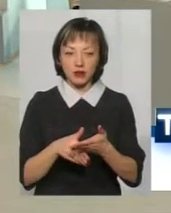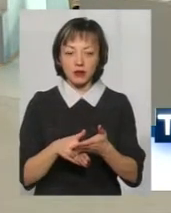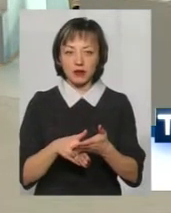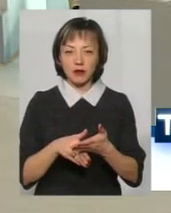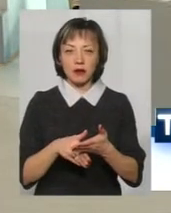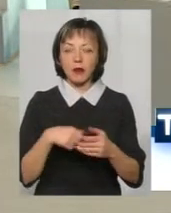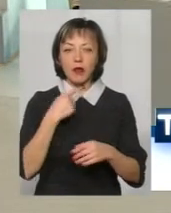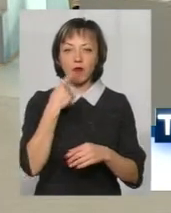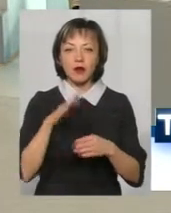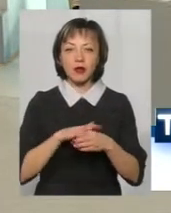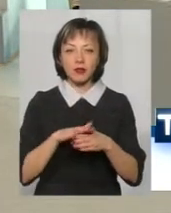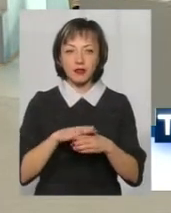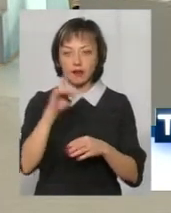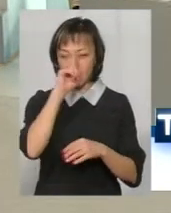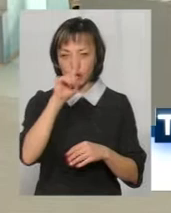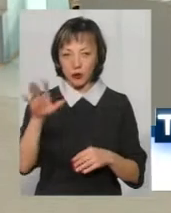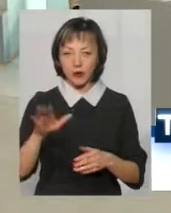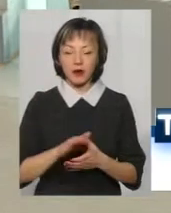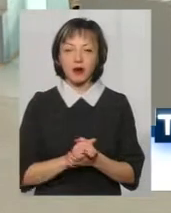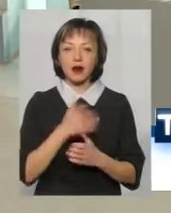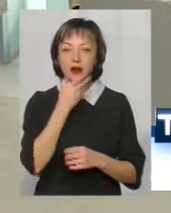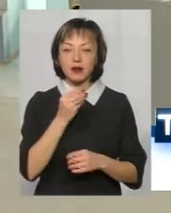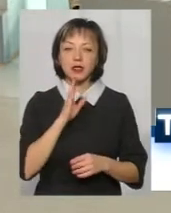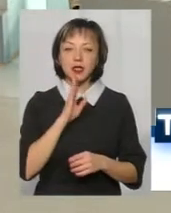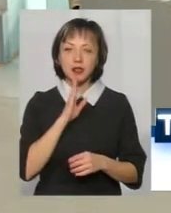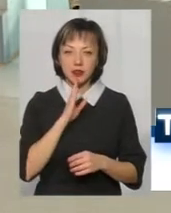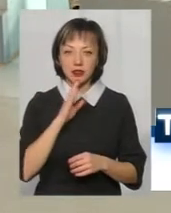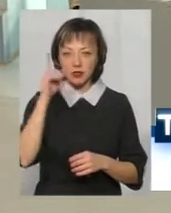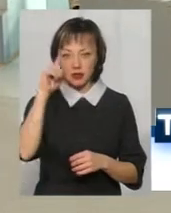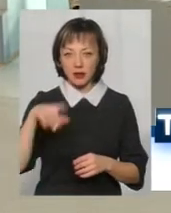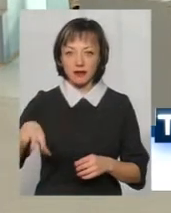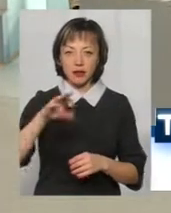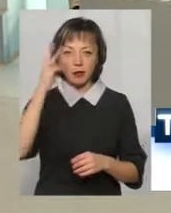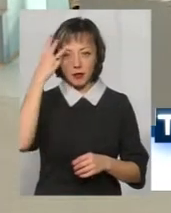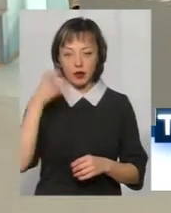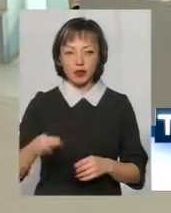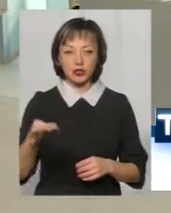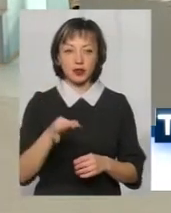нас, ми не говоримо прізвище, але така гарна дівчинка, яку знає вся Хмельниччина.